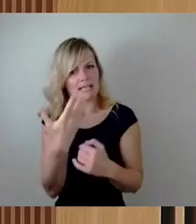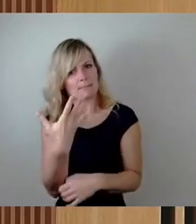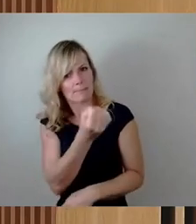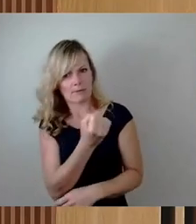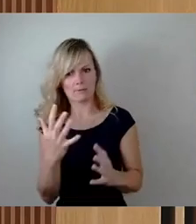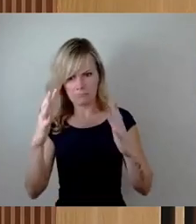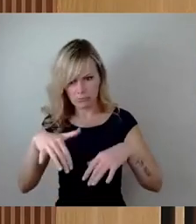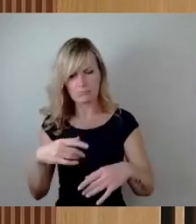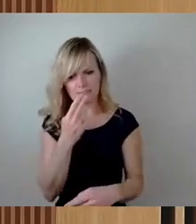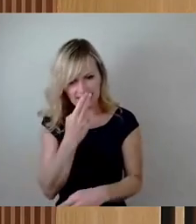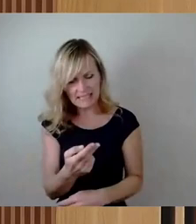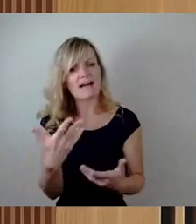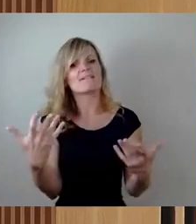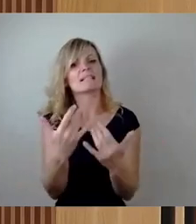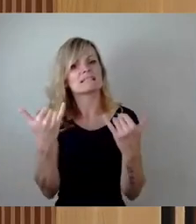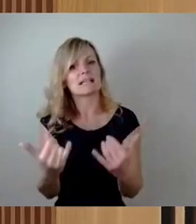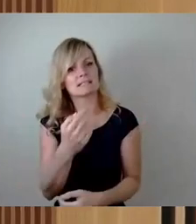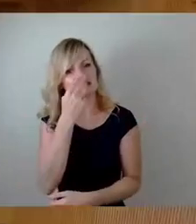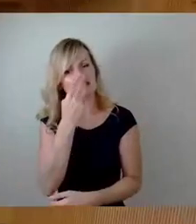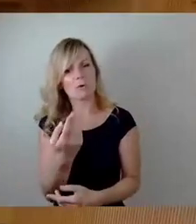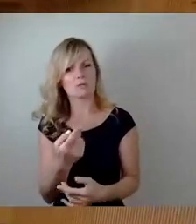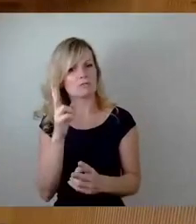festgestellt wurden. Vielen Dank.